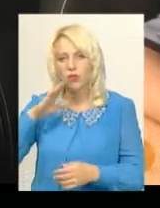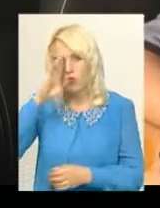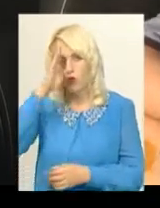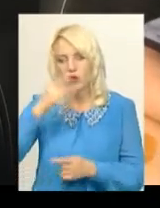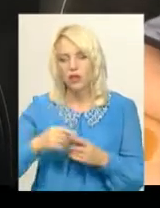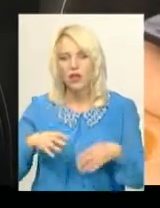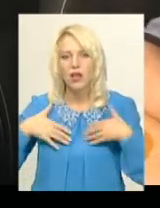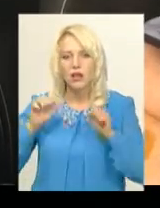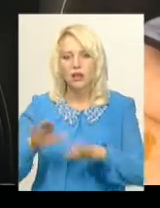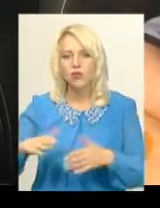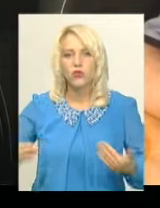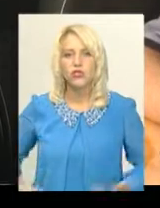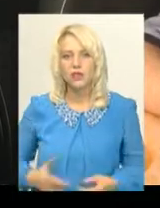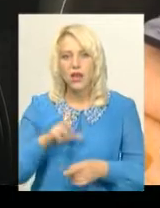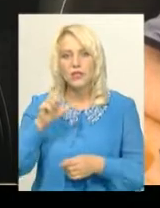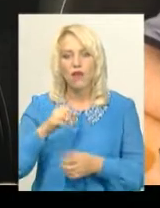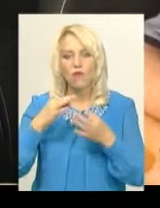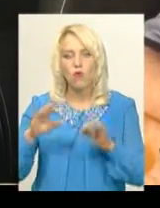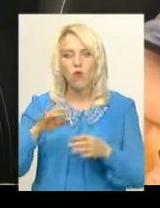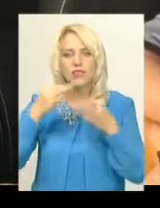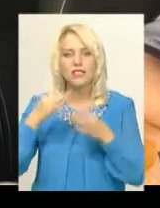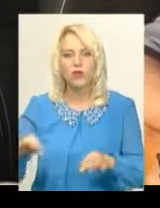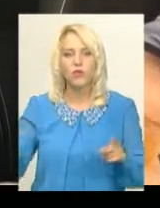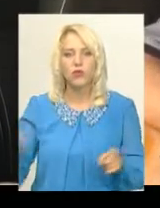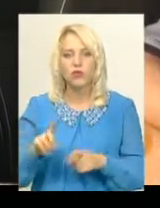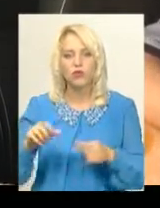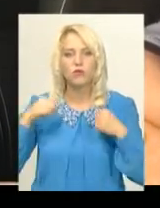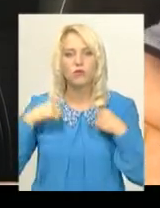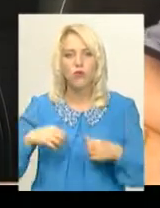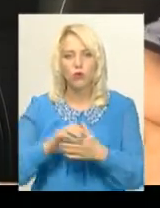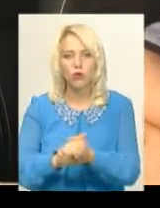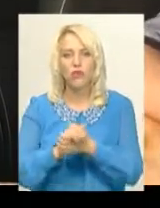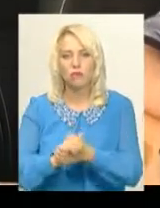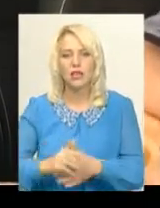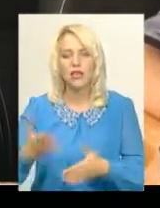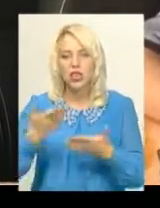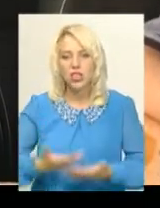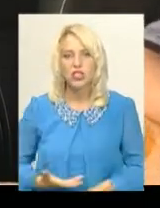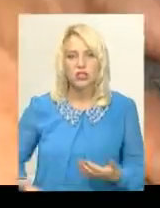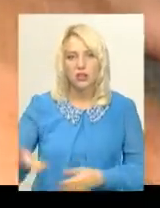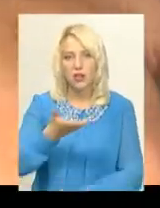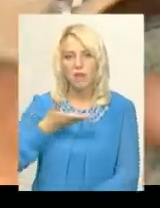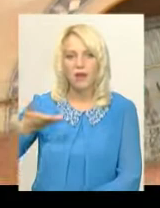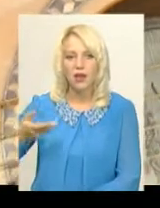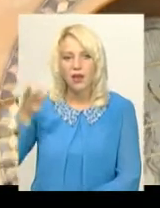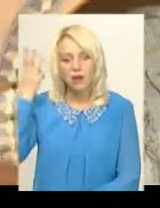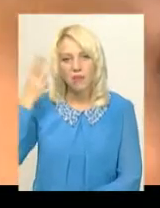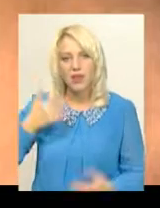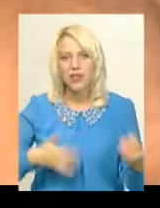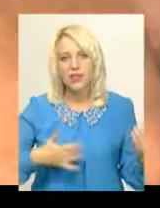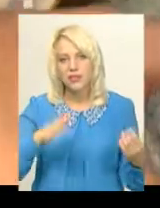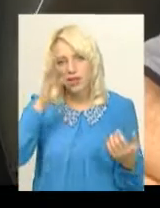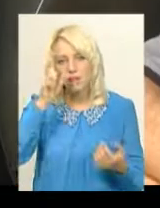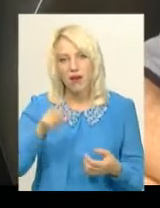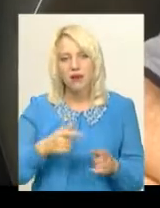волю і свободу, щоб в спокої та мирі жили ми». Хмельницький бард Ігор